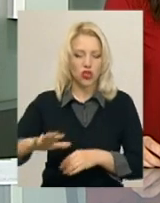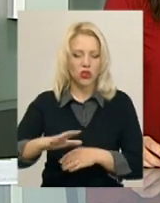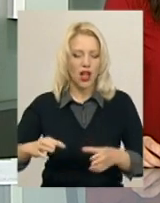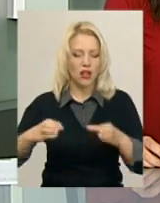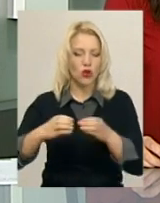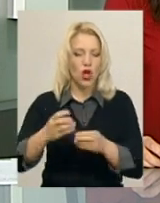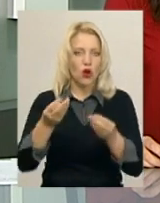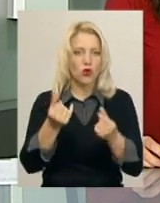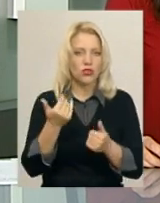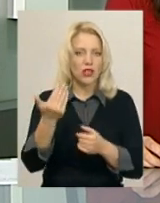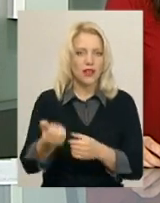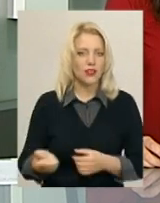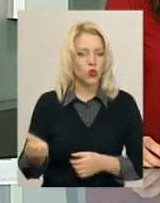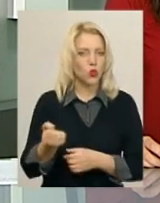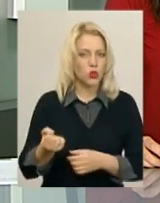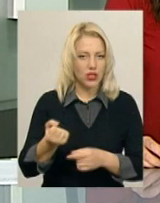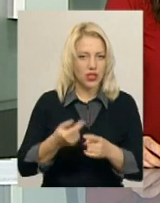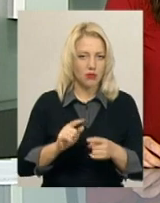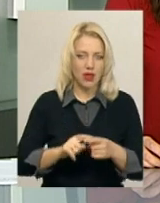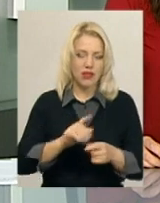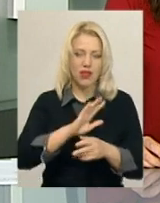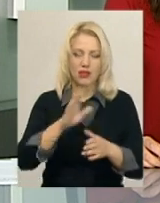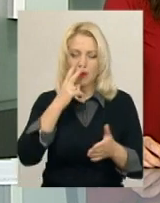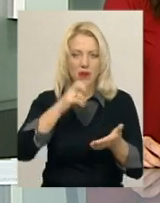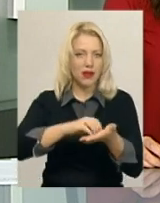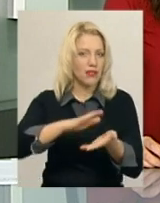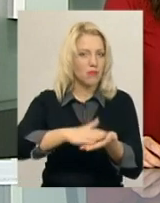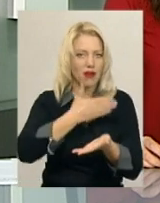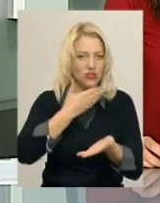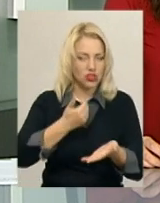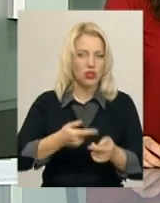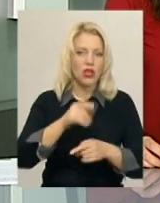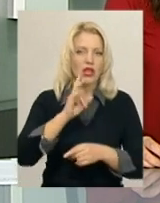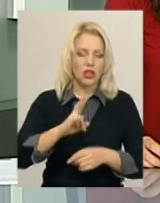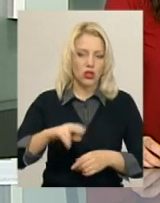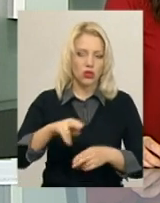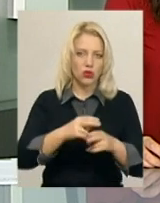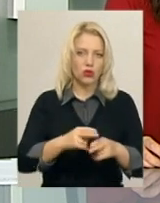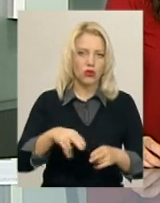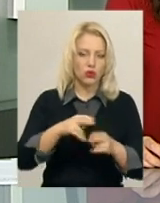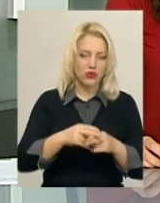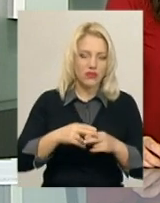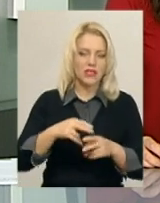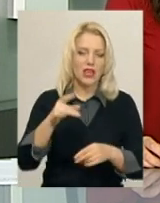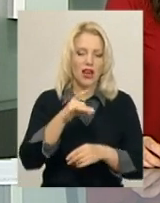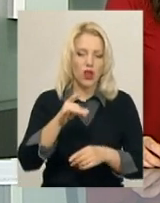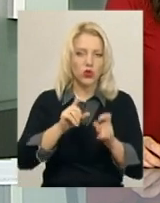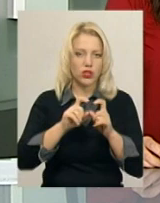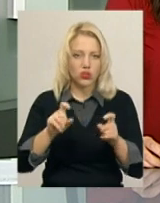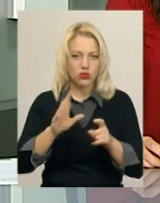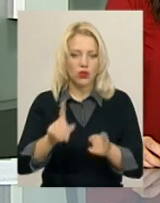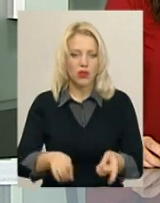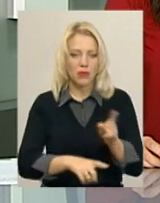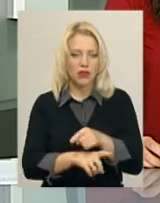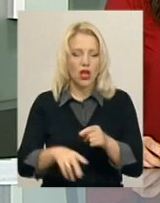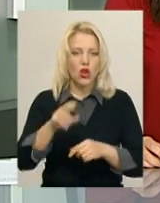утримання у 2019 році чиновники не передбачили. Давидковецька Хмельницька района музична школа із нового року перейде